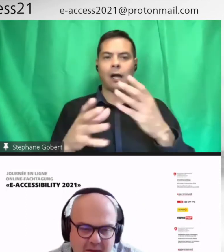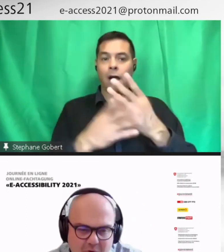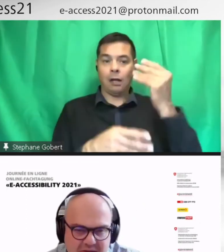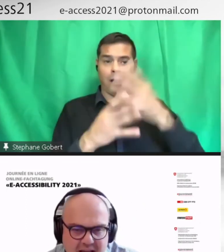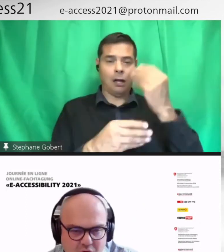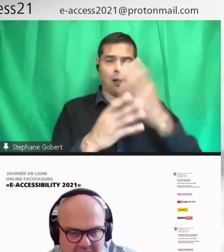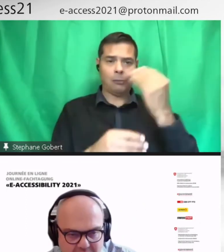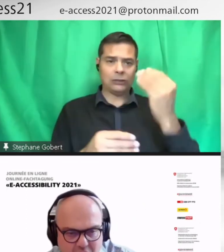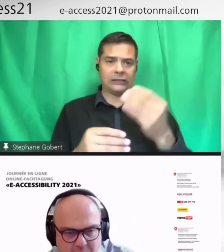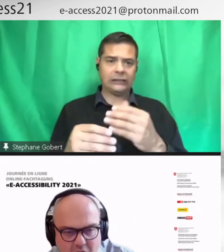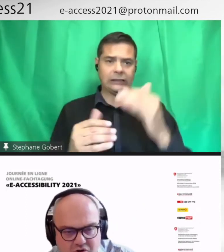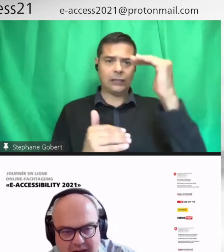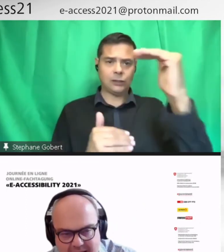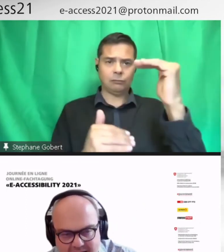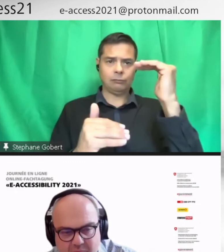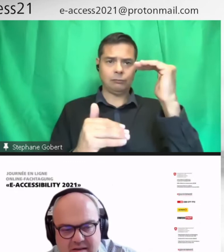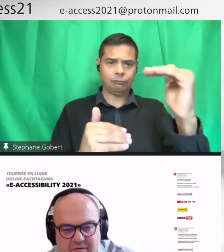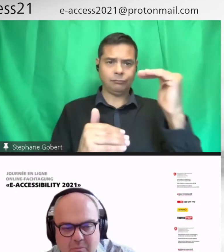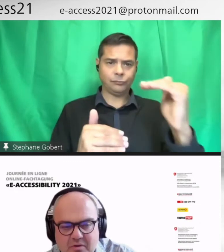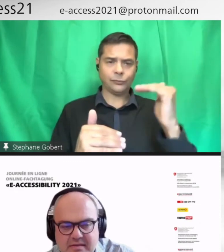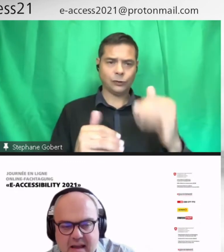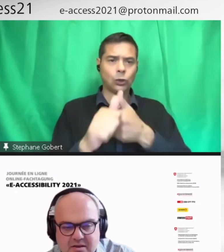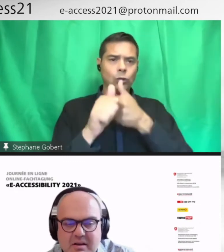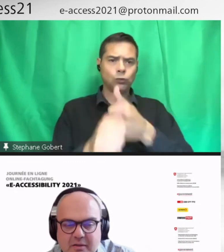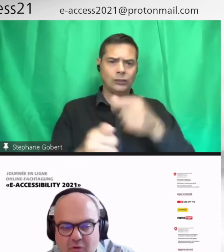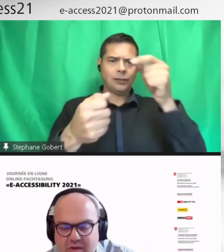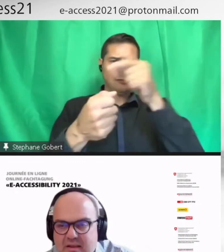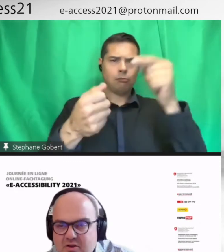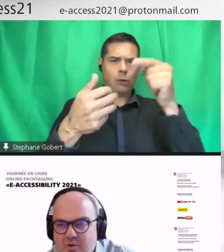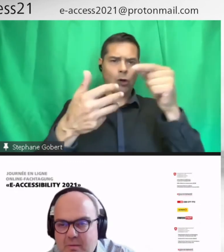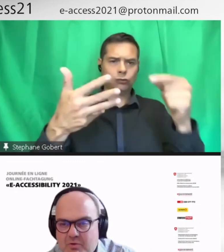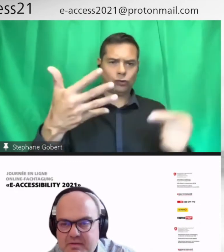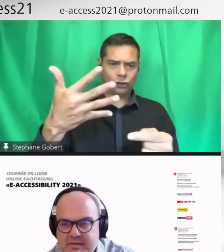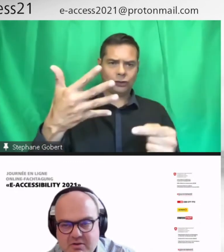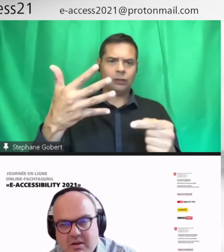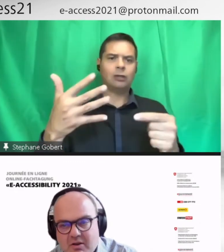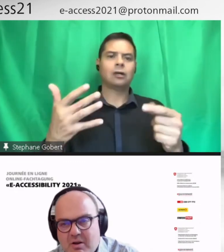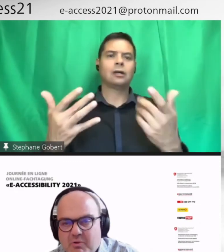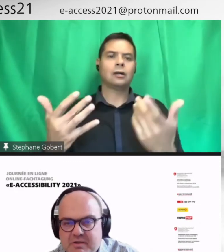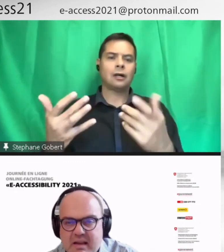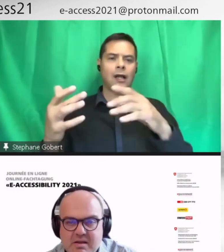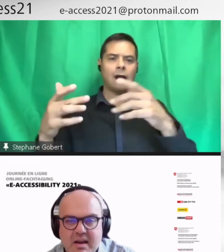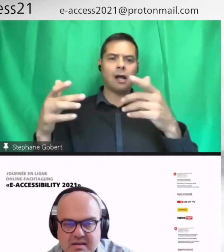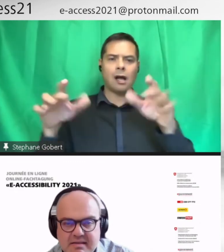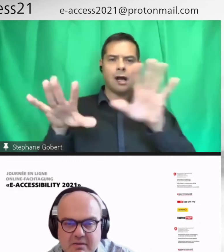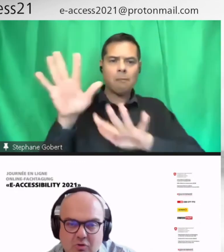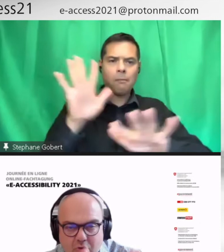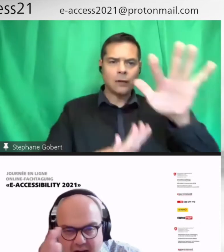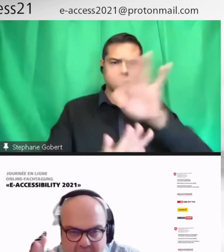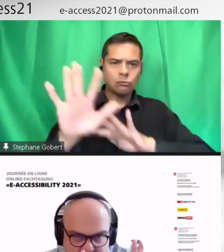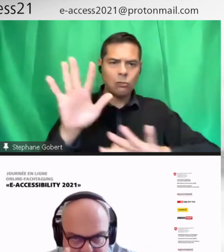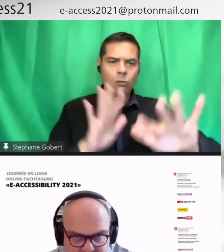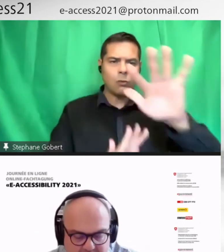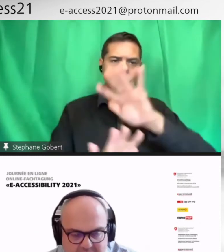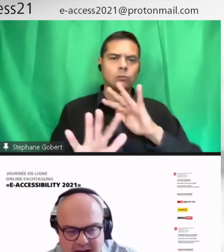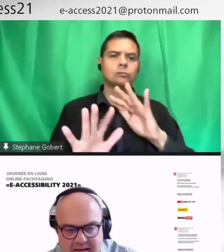'apprentissage, donc les différentes branches. Il les objectifs d'apprentissage et puis il y les différents aménagements d'apprentissage. Donc, l'apprentissage est hiérarchisé, donc on peut voyager